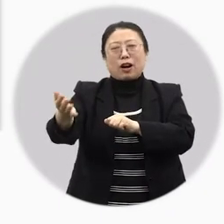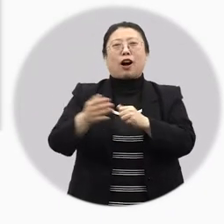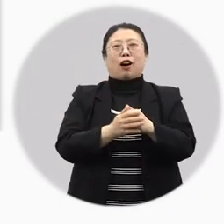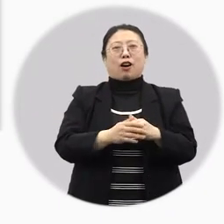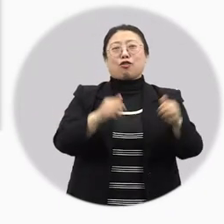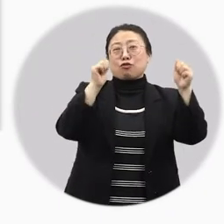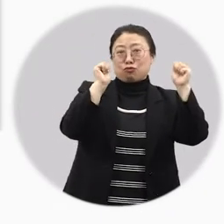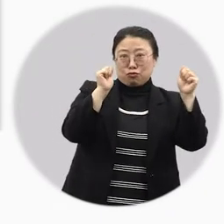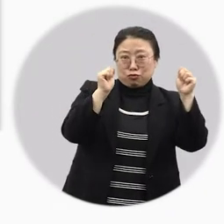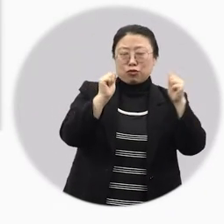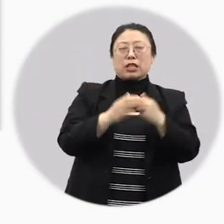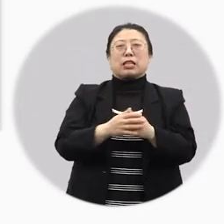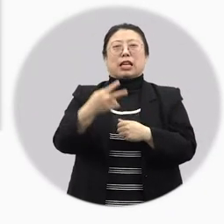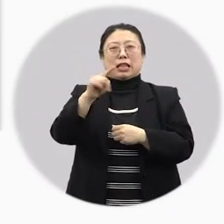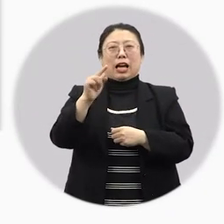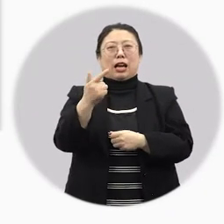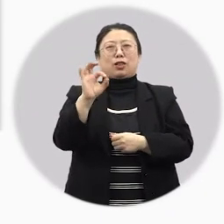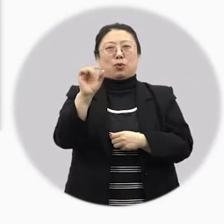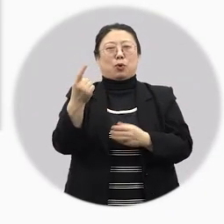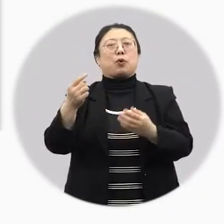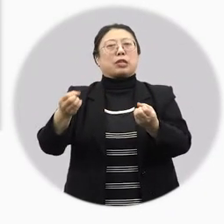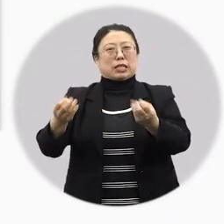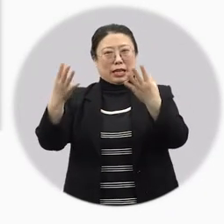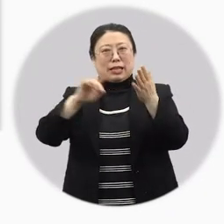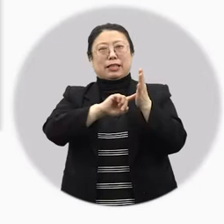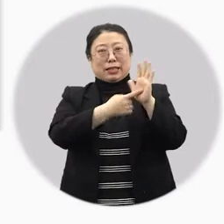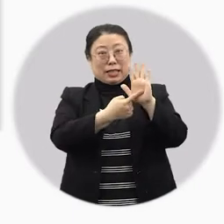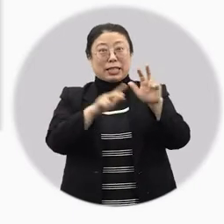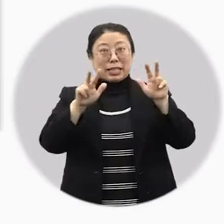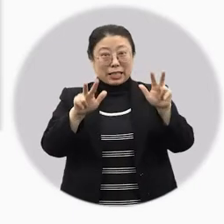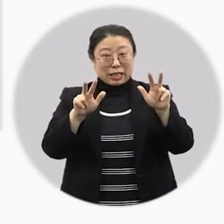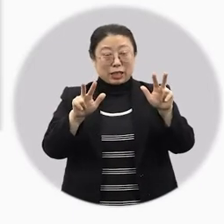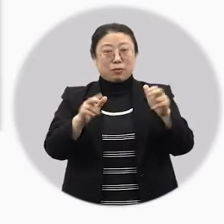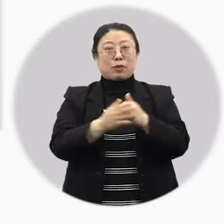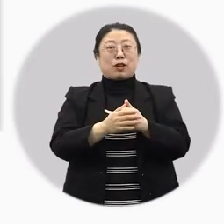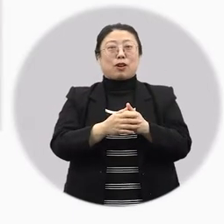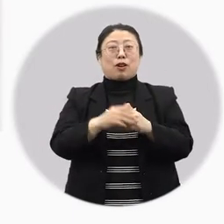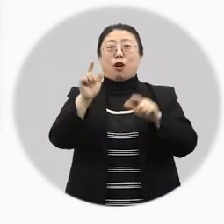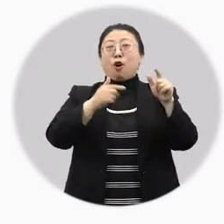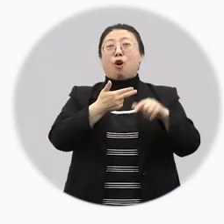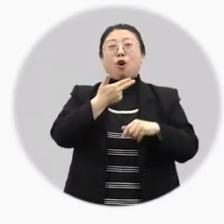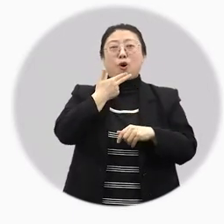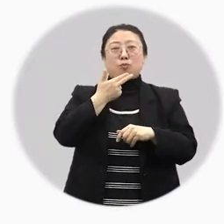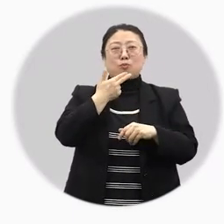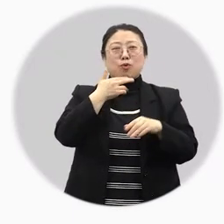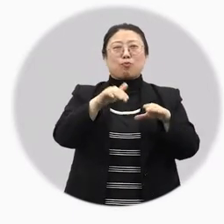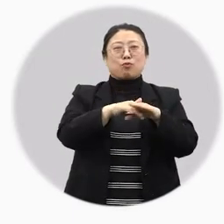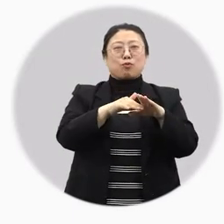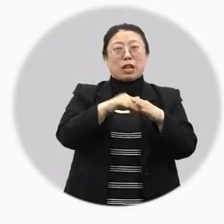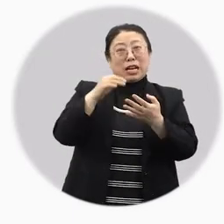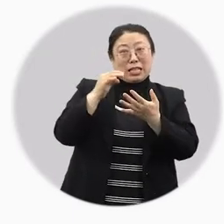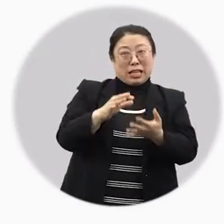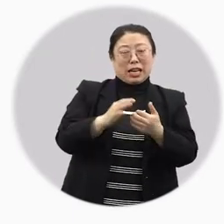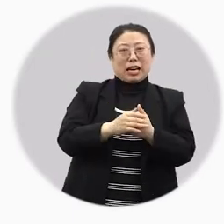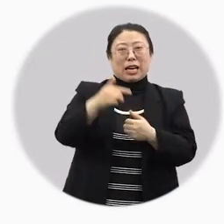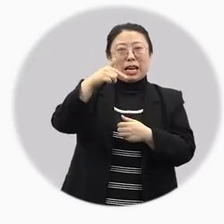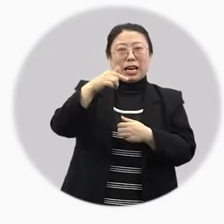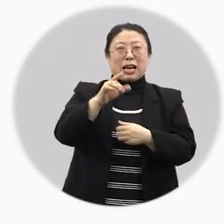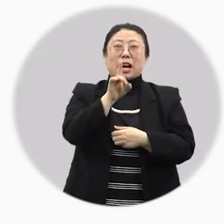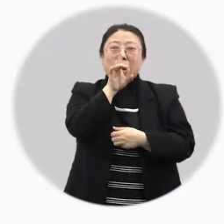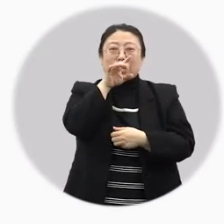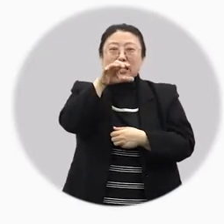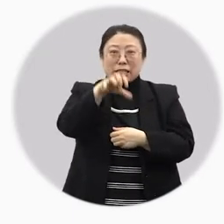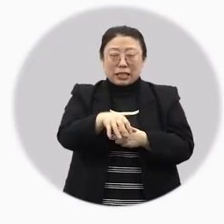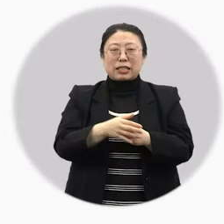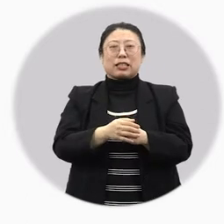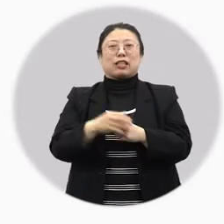그게 민간으로 퍼져 단호굿이나 단호재로 나타나게 된 건데요. 지금도 무형문화재로 지정된